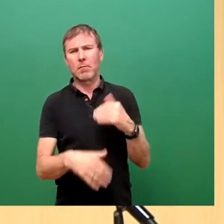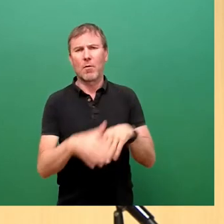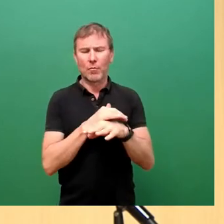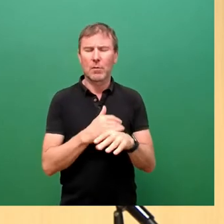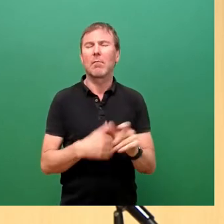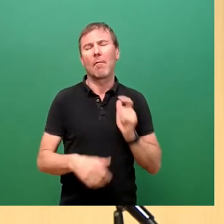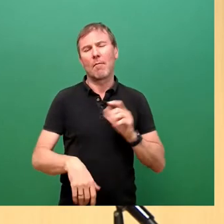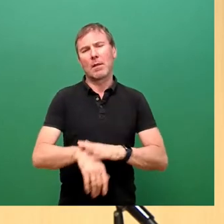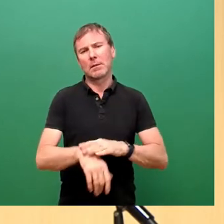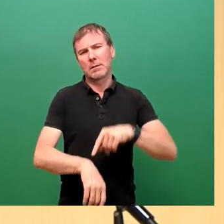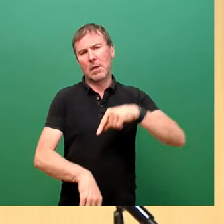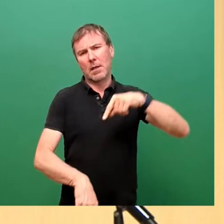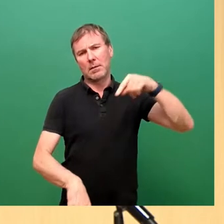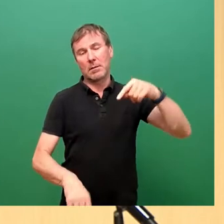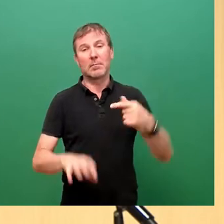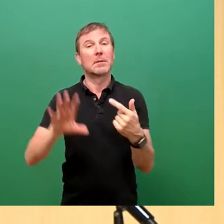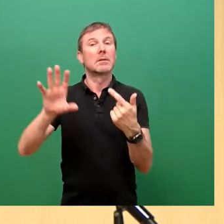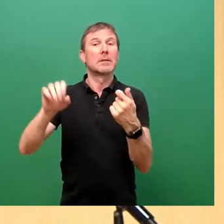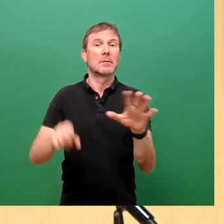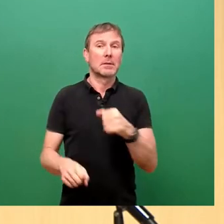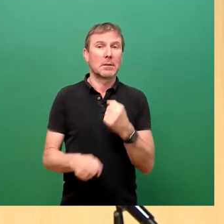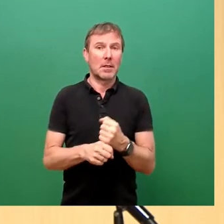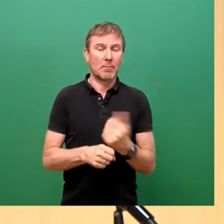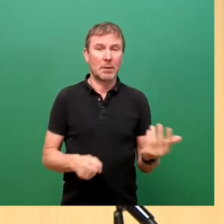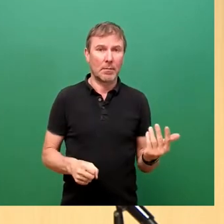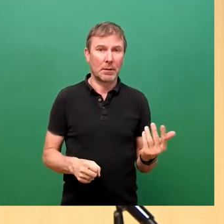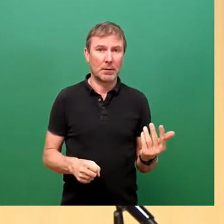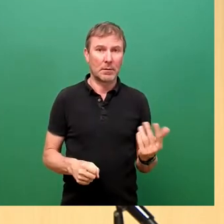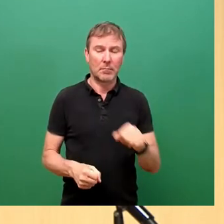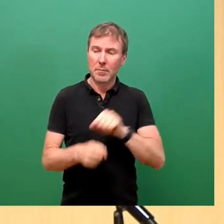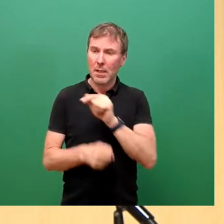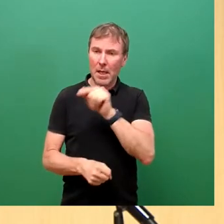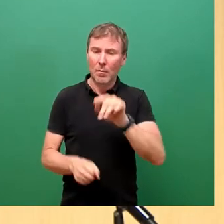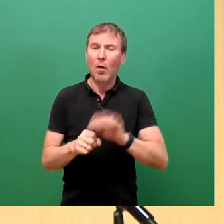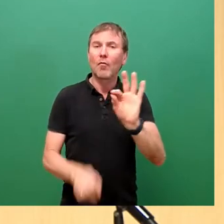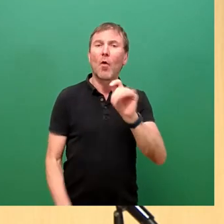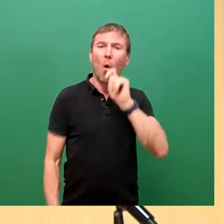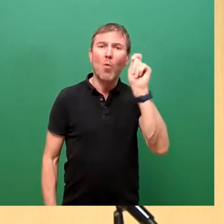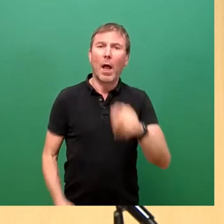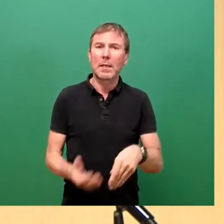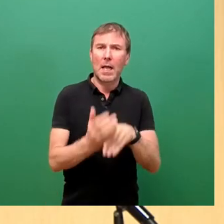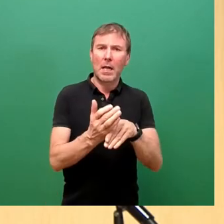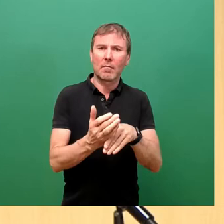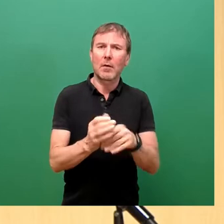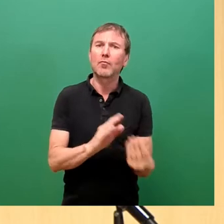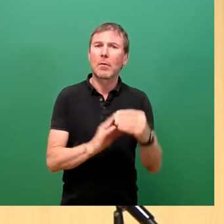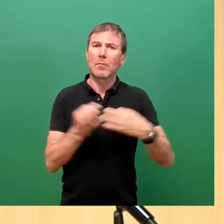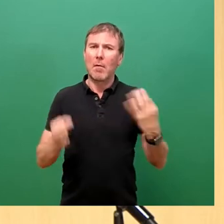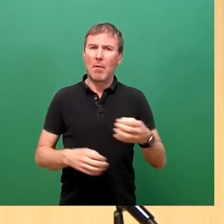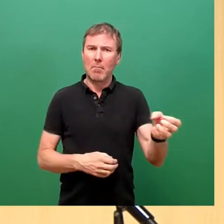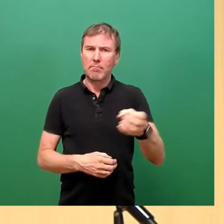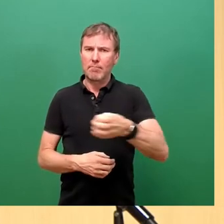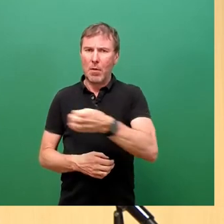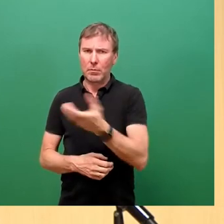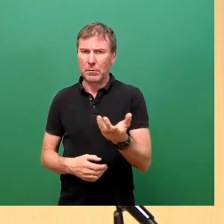70 Mitarbeiterinnen und Mitarbeiter werden in den Ämtern für die Ukraine-Hilfe zusätzlich benötigt und in diese Bereiche